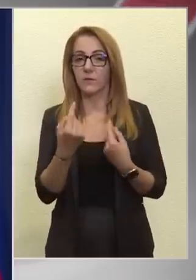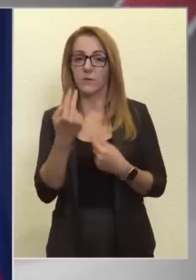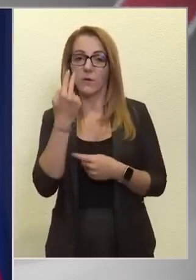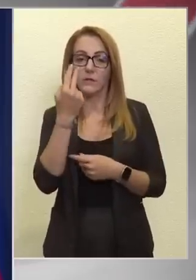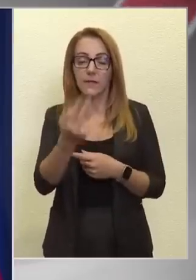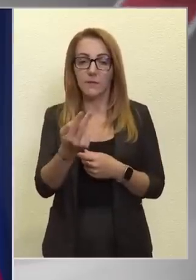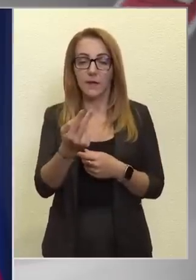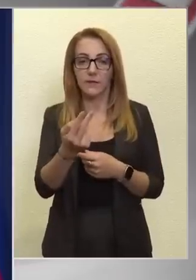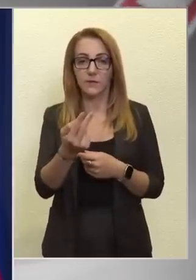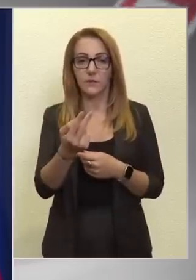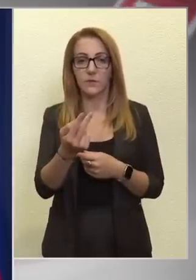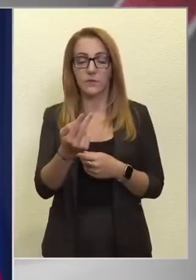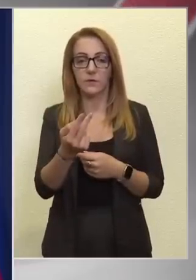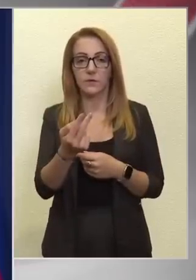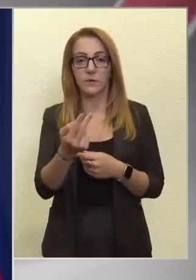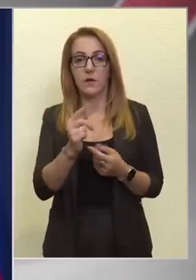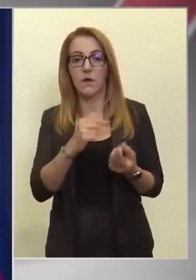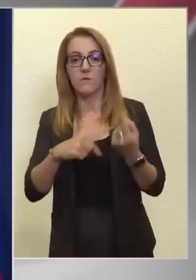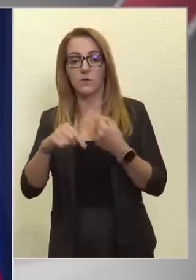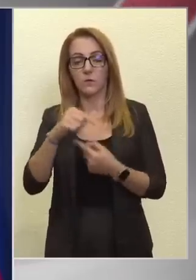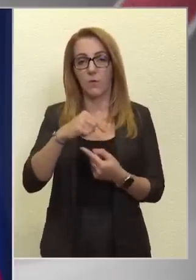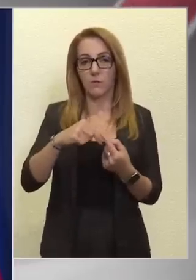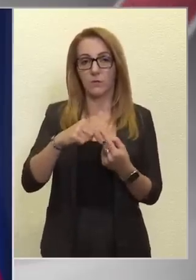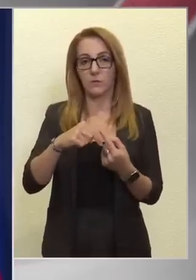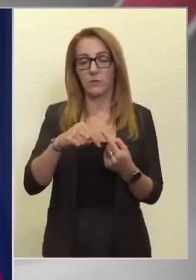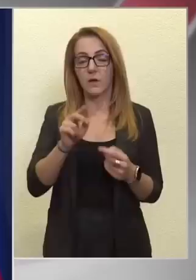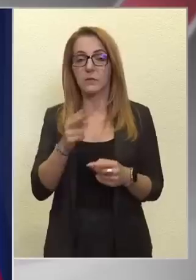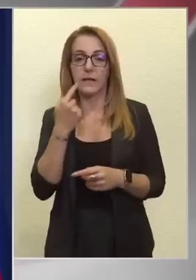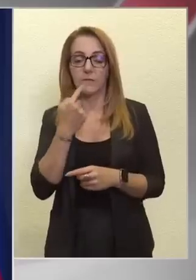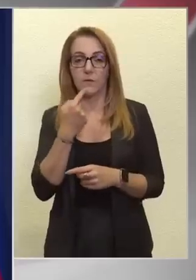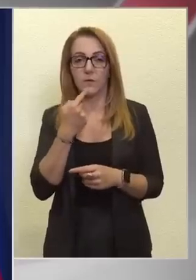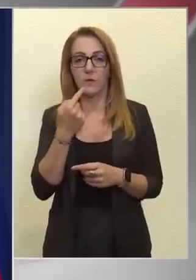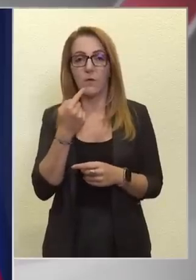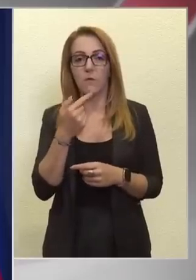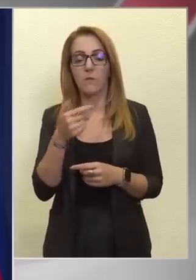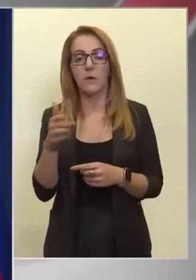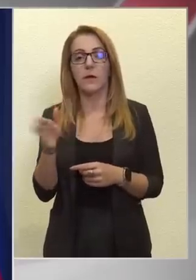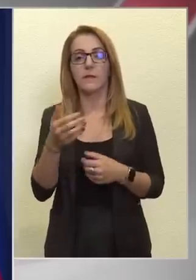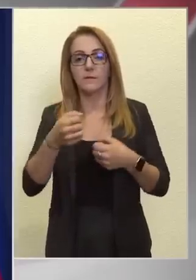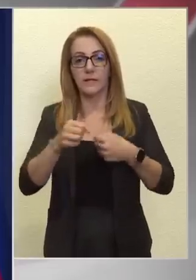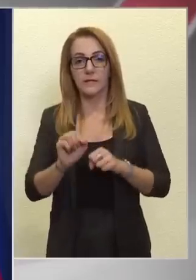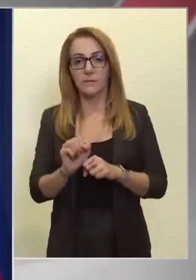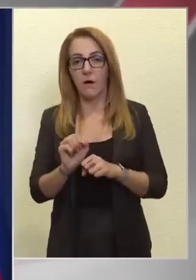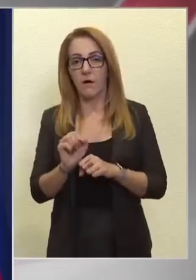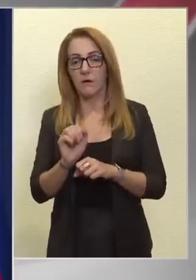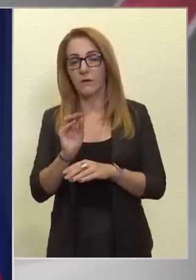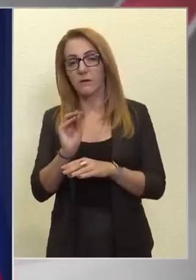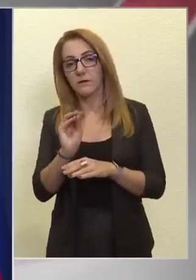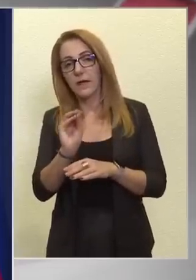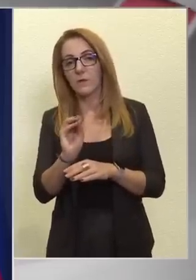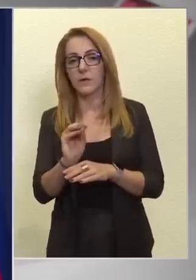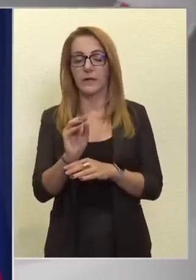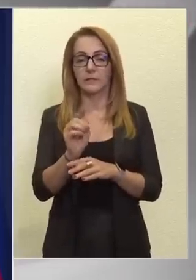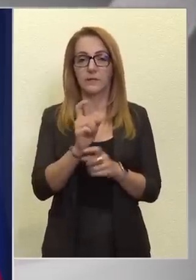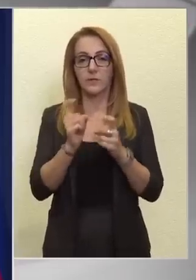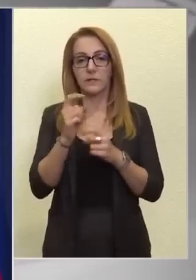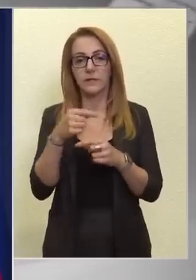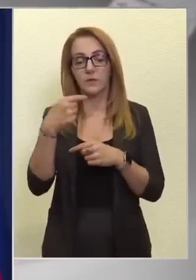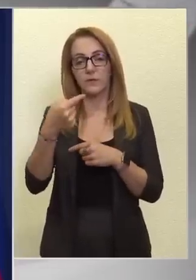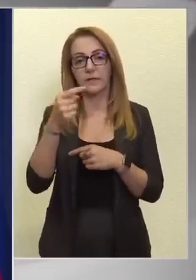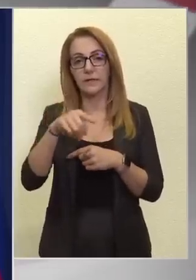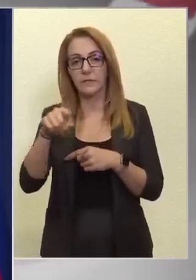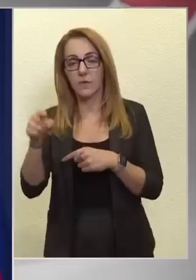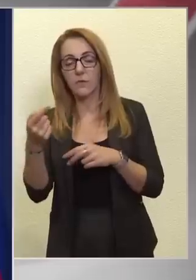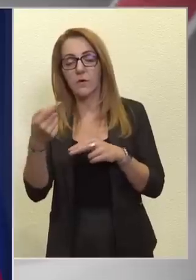a fordulópontot. Azt kell mondanom, hogy a Nemzeti Bank előrehezése szerint is a következő hónapokban